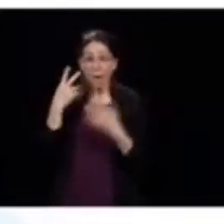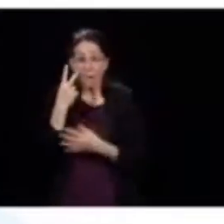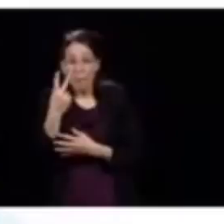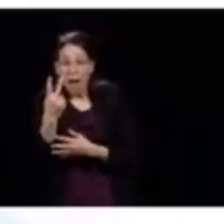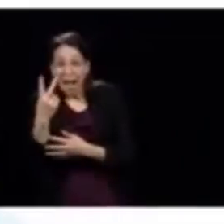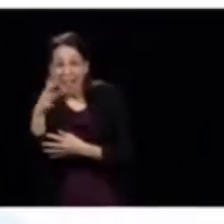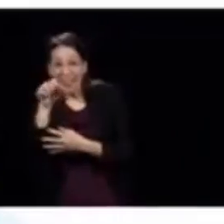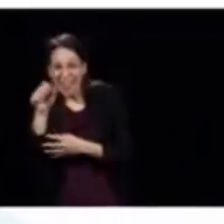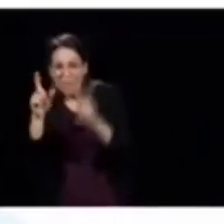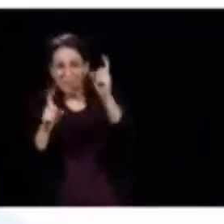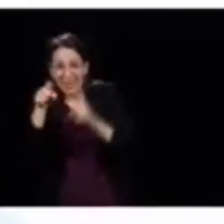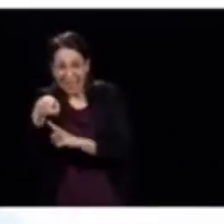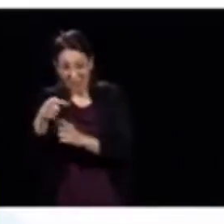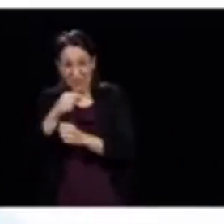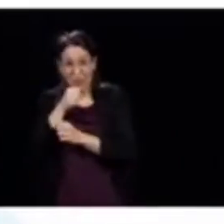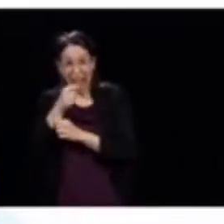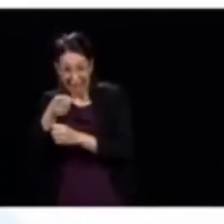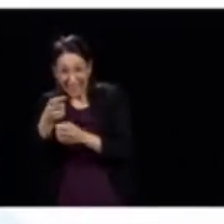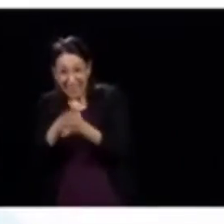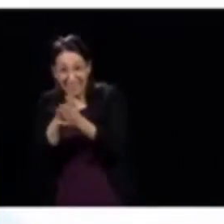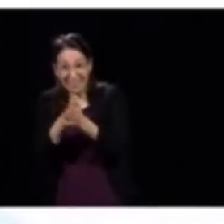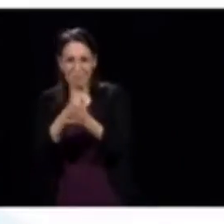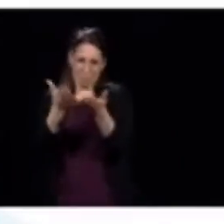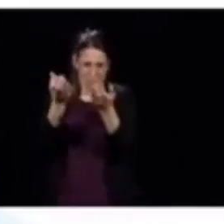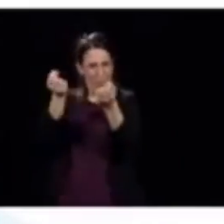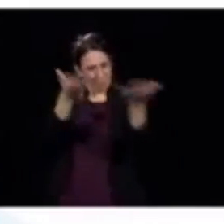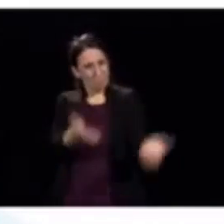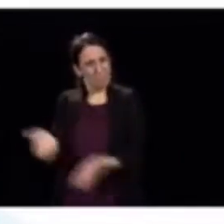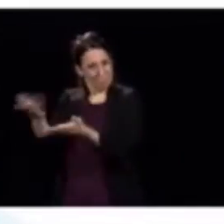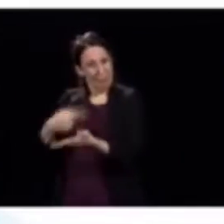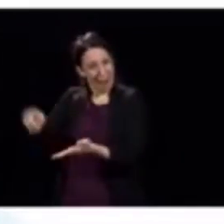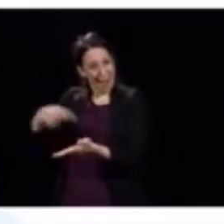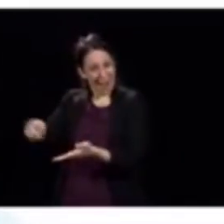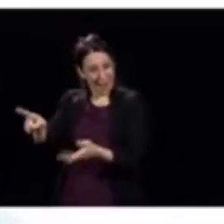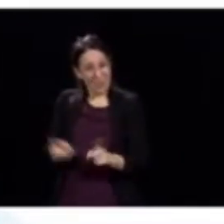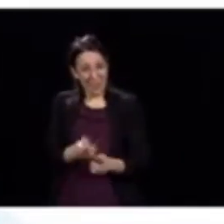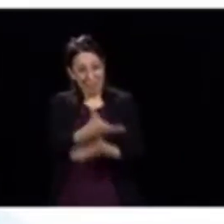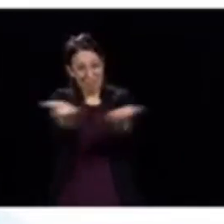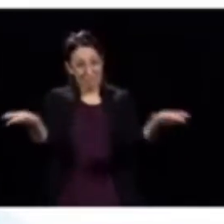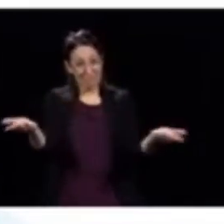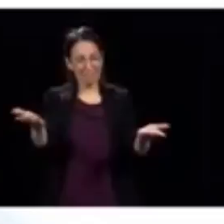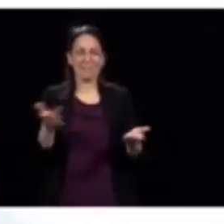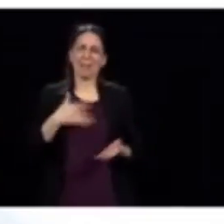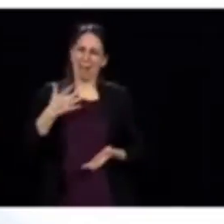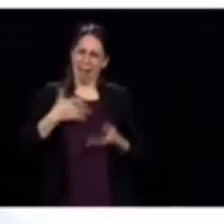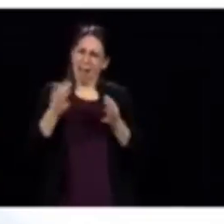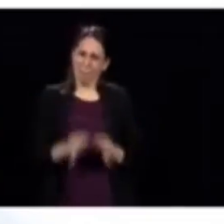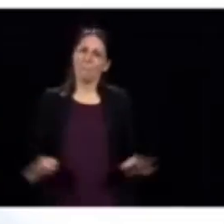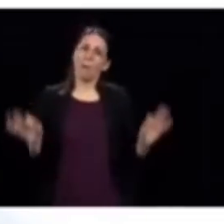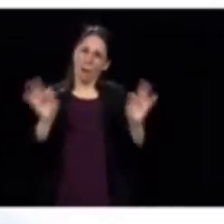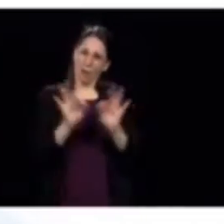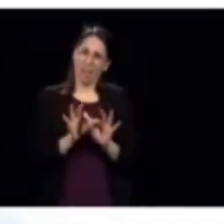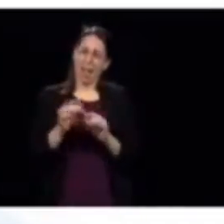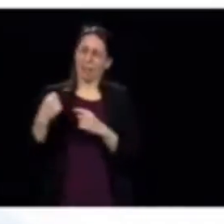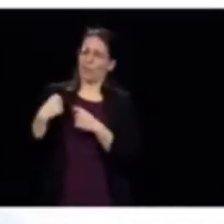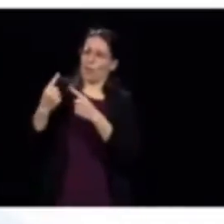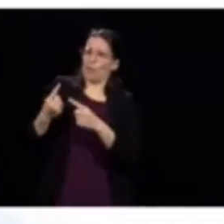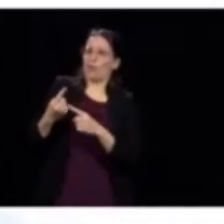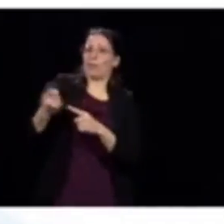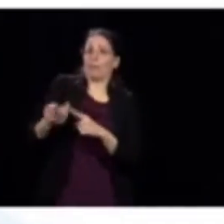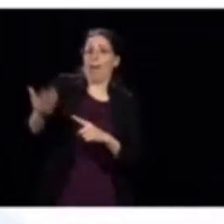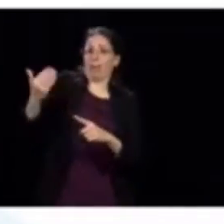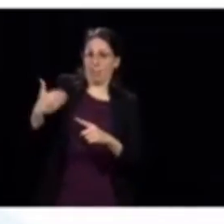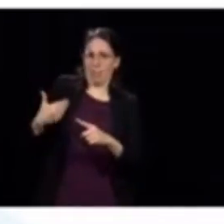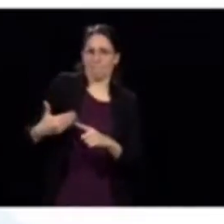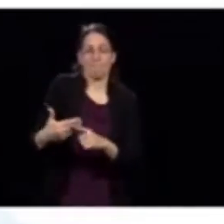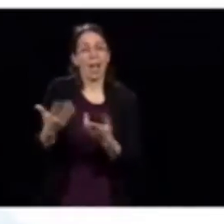intéressés, là. C'est ouvert pour vous aussi, là. Donc, je pense que c'est important. On l'a dit depuis